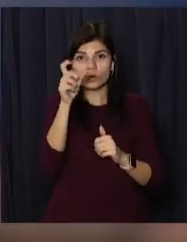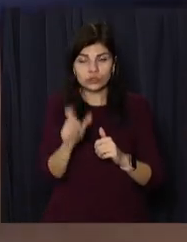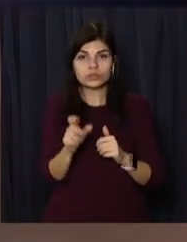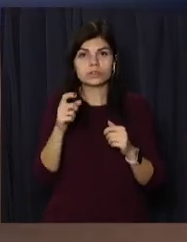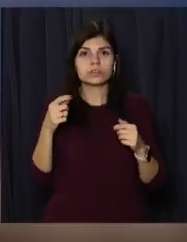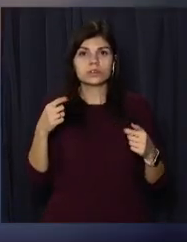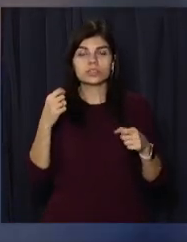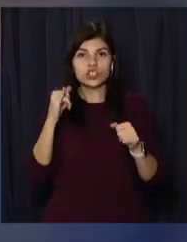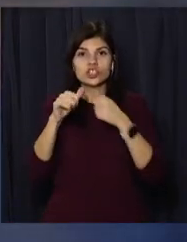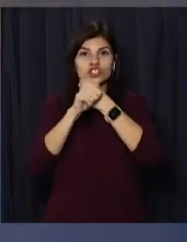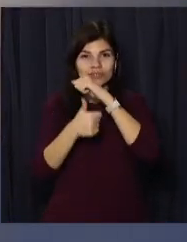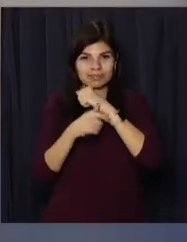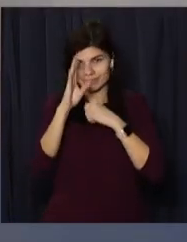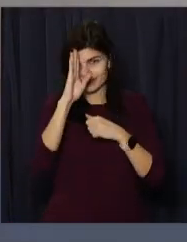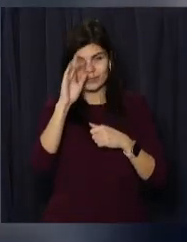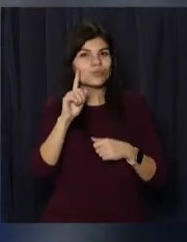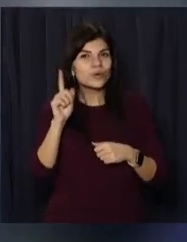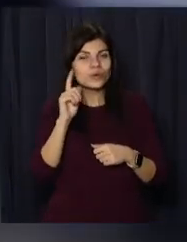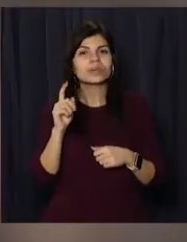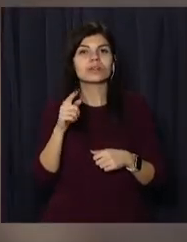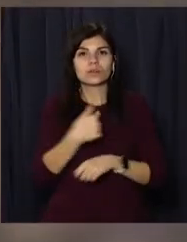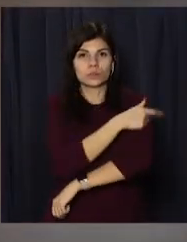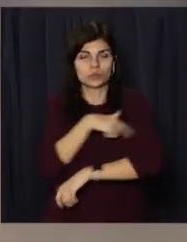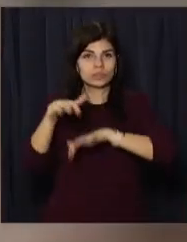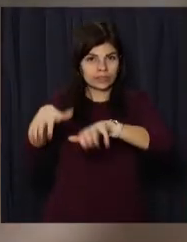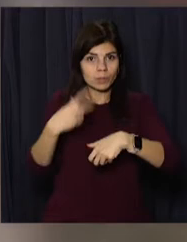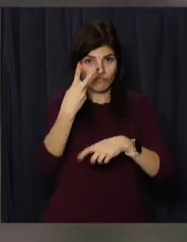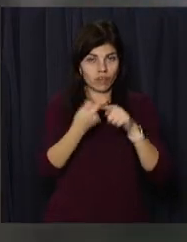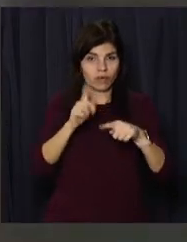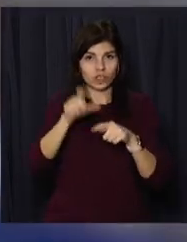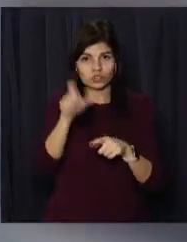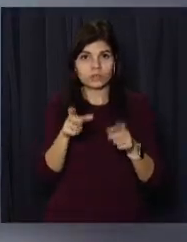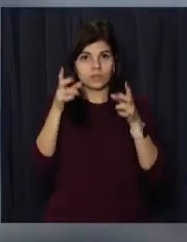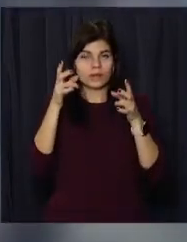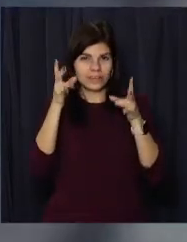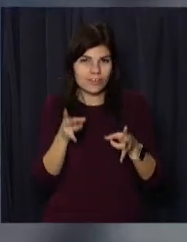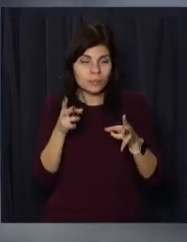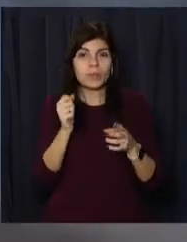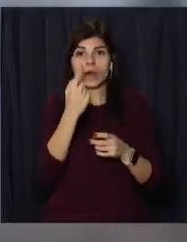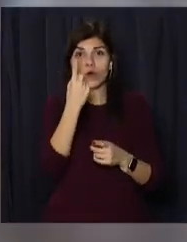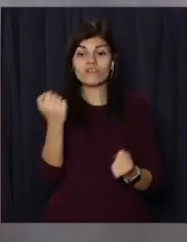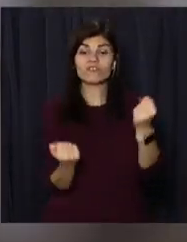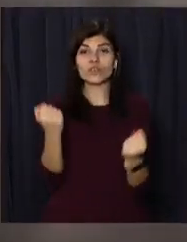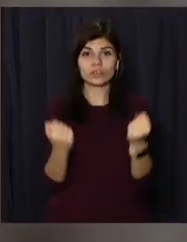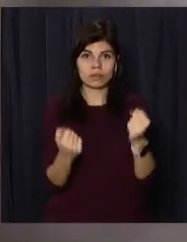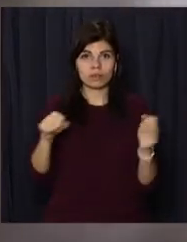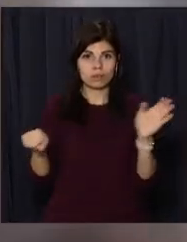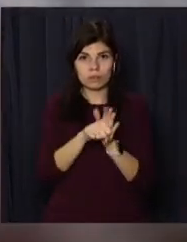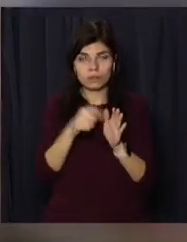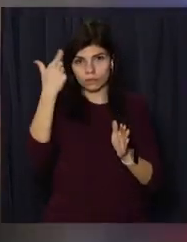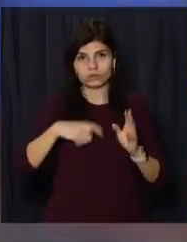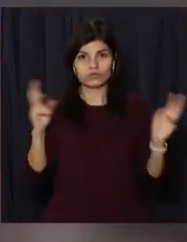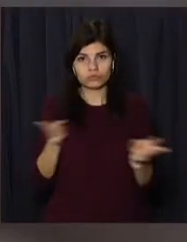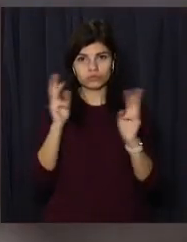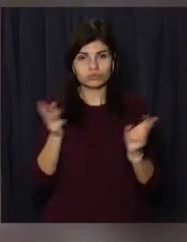числі 16-річну дитину, медики швидкої ушпиталили. Водій легковика загинув, зараз на місці працюють слідчі, які